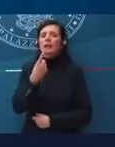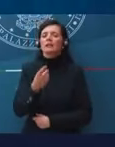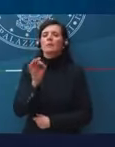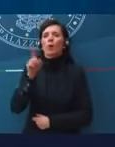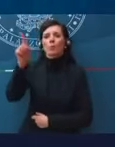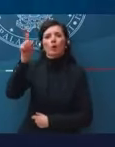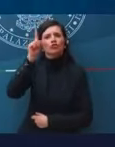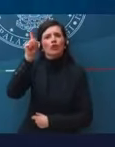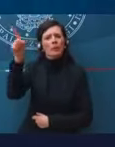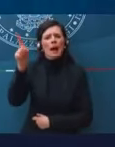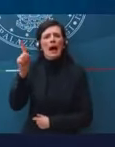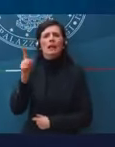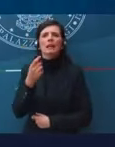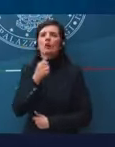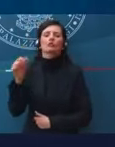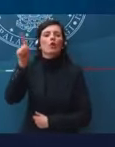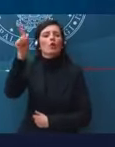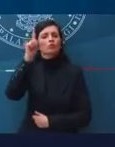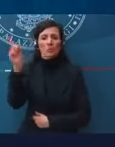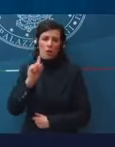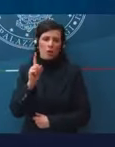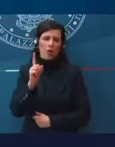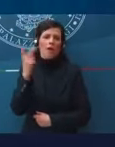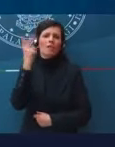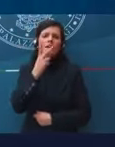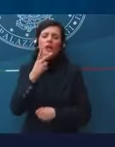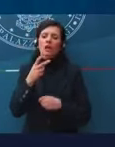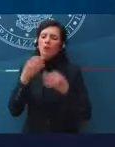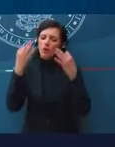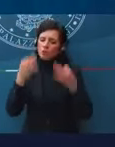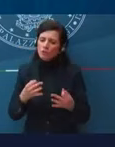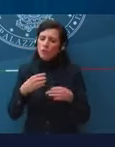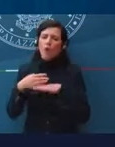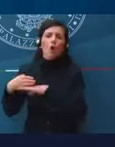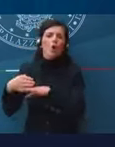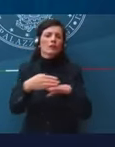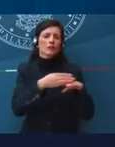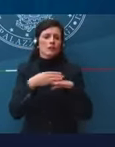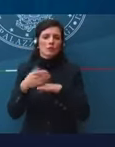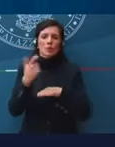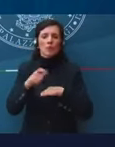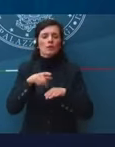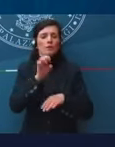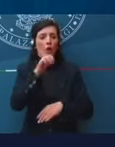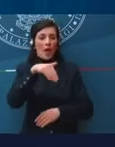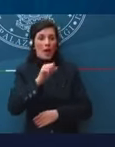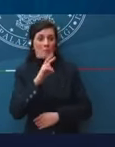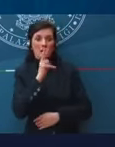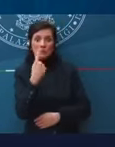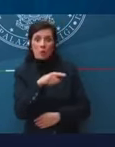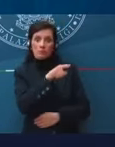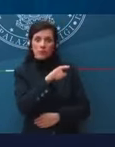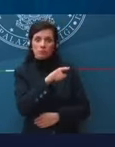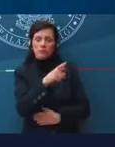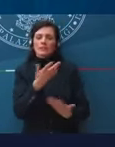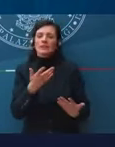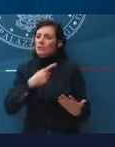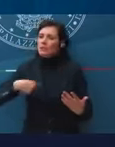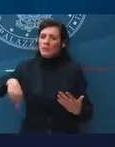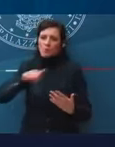non sarebbe corretto. Tutti hanno condiviso però una certa quale incertezza a seguito di questa risposta dell'EMA. Per cui, di nuovo,